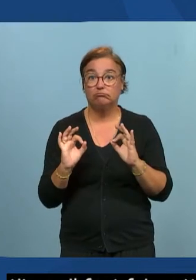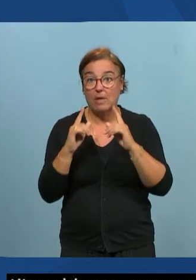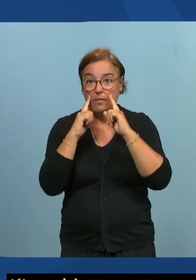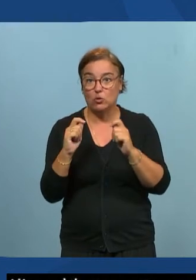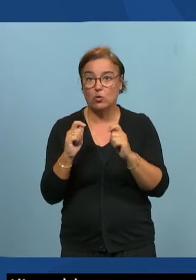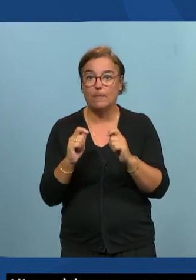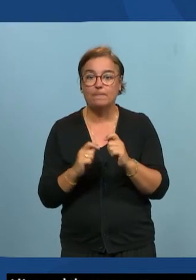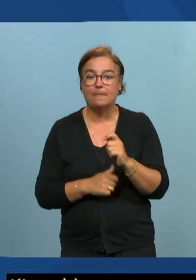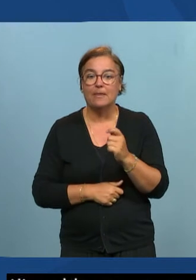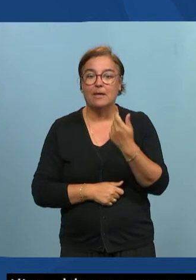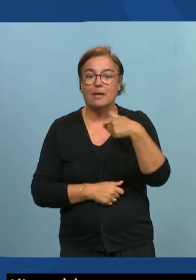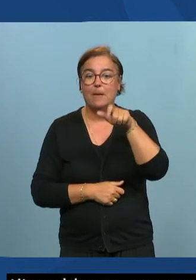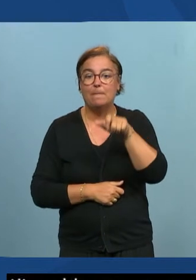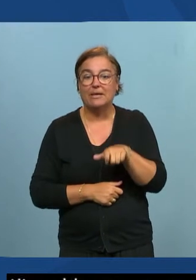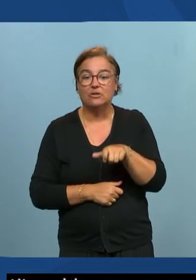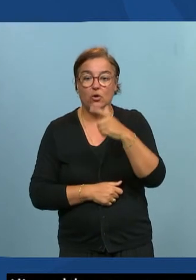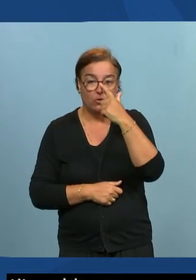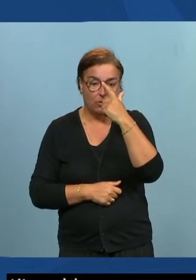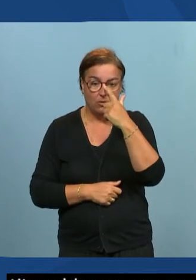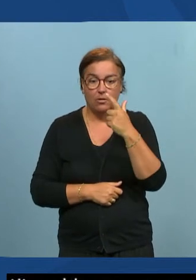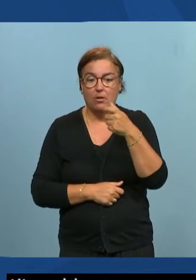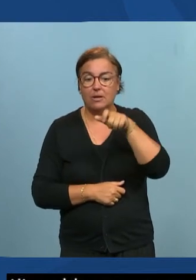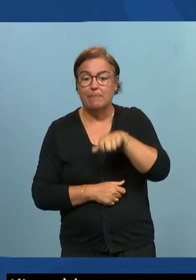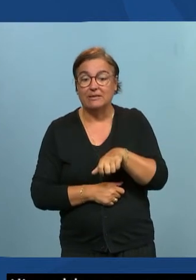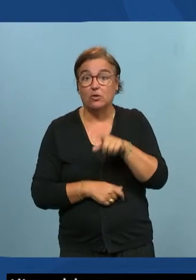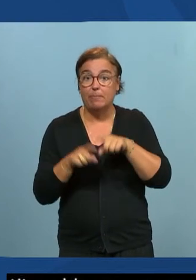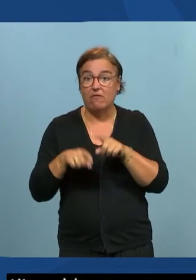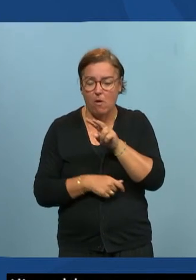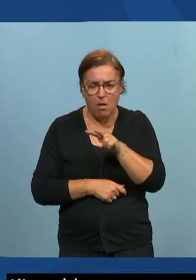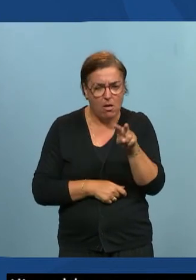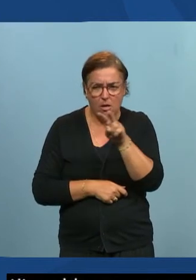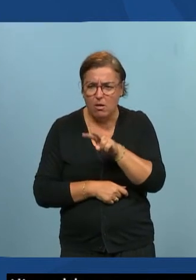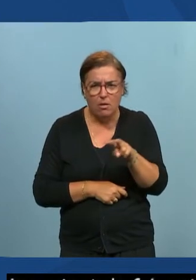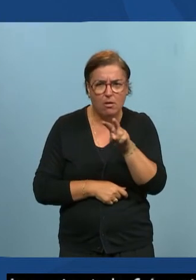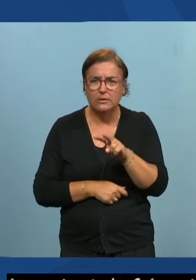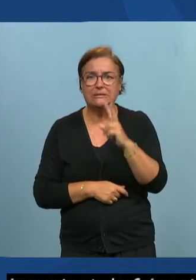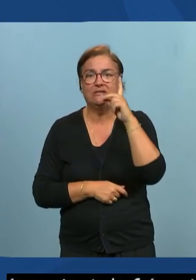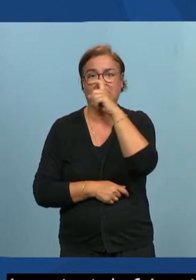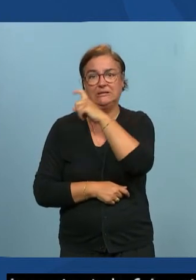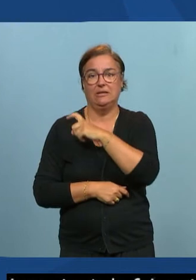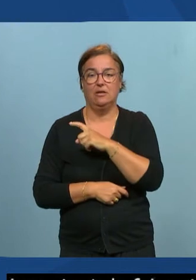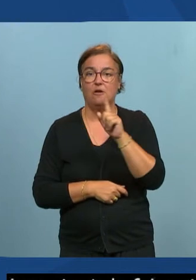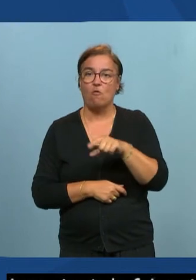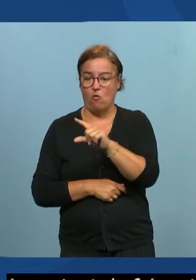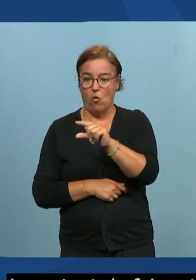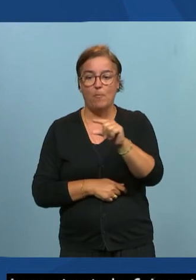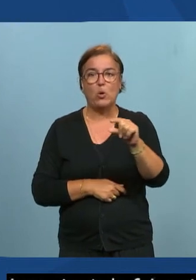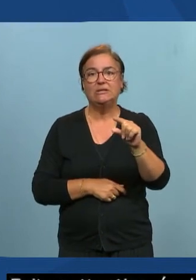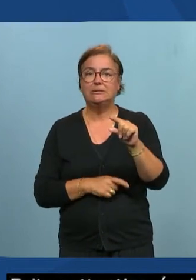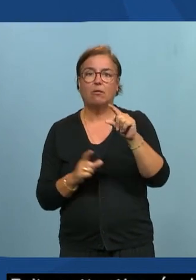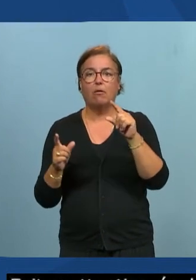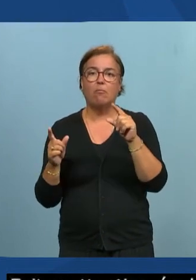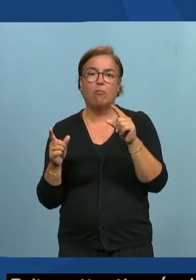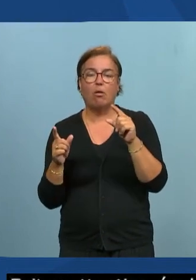les personnes utilisées ici et pas avoir du mal à lire vous mettez des polices de type fantaisie